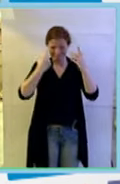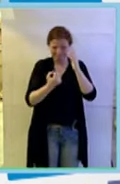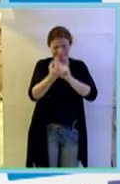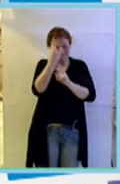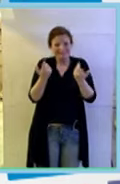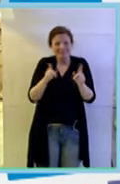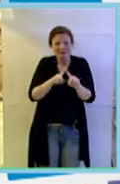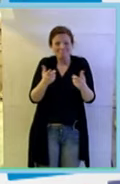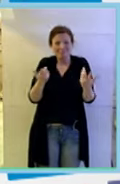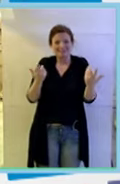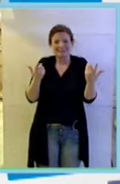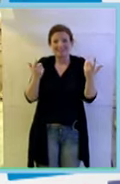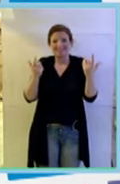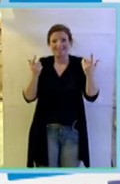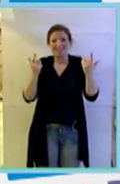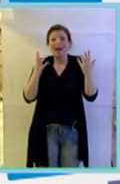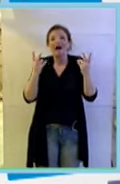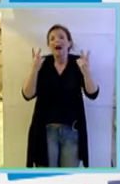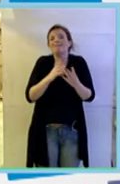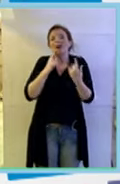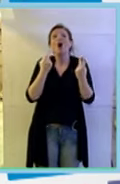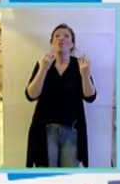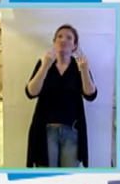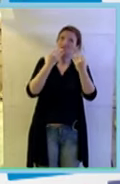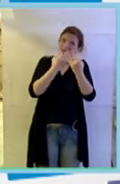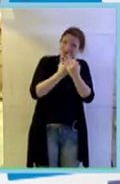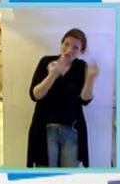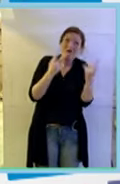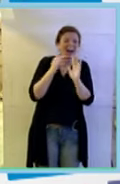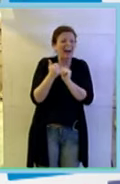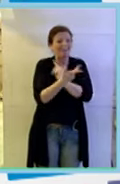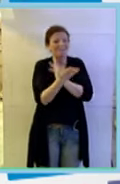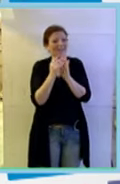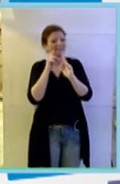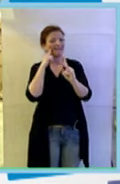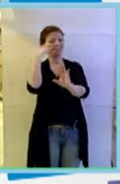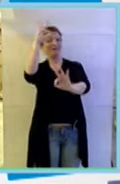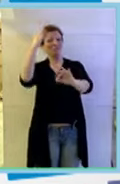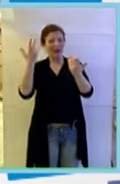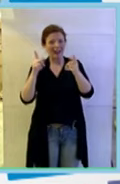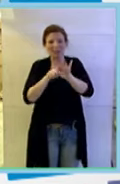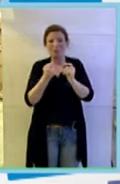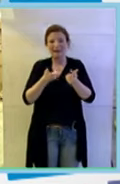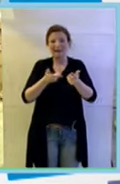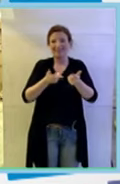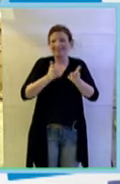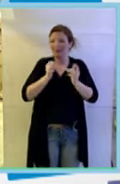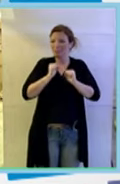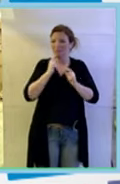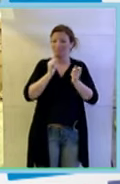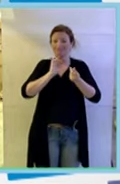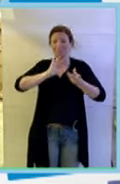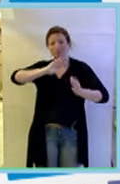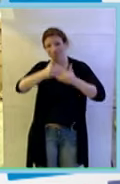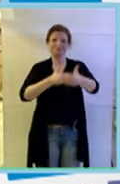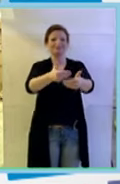voglio dire quello che mi fa riflettere sono quelle cose normali che a volte ci consentono di voltare pagine e iniziare un nuovo capitolo